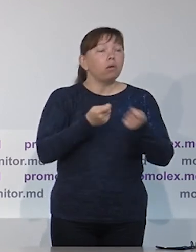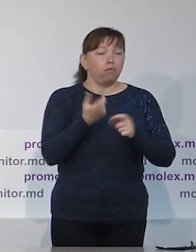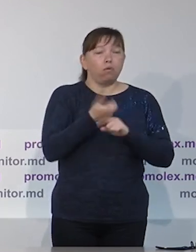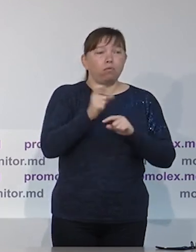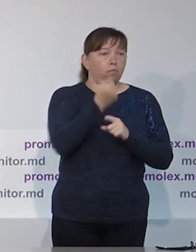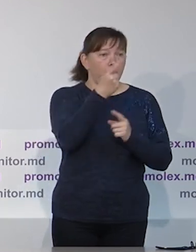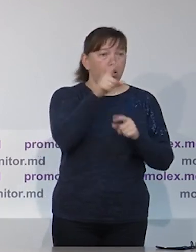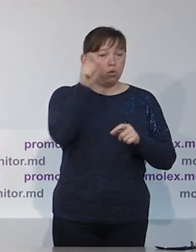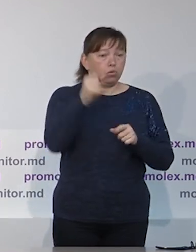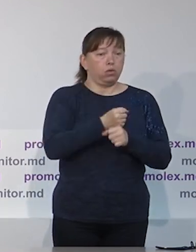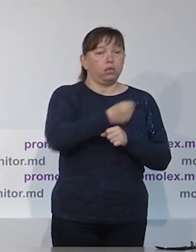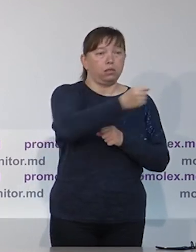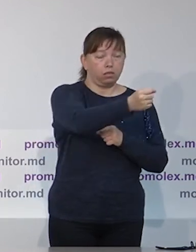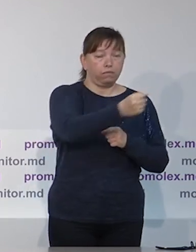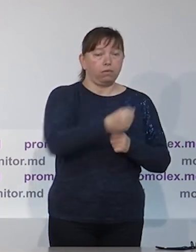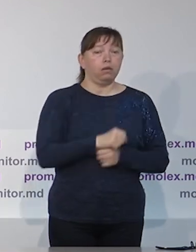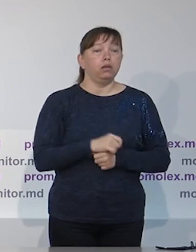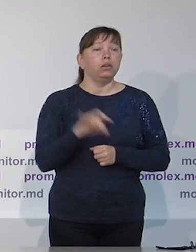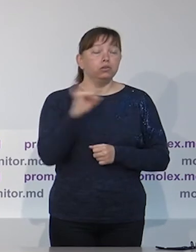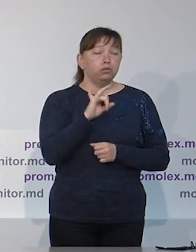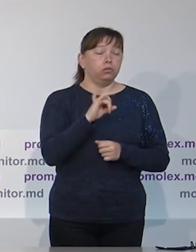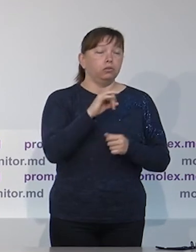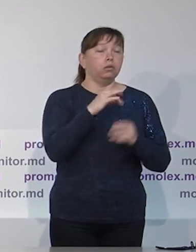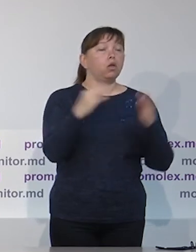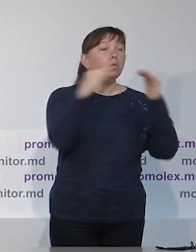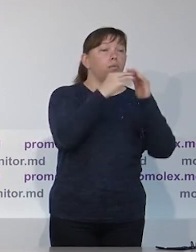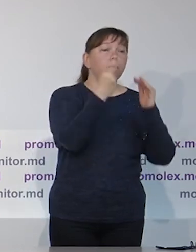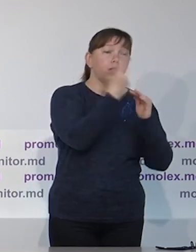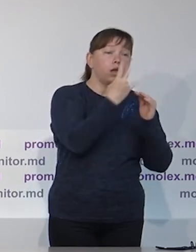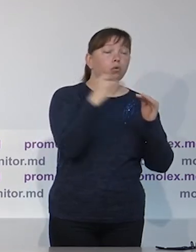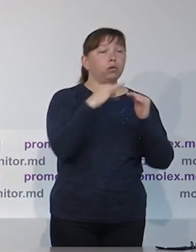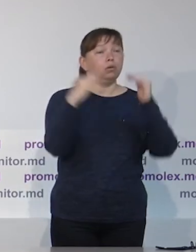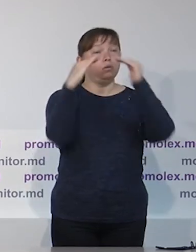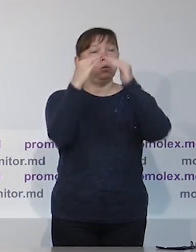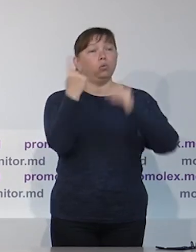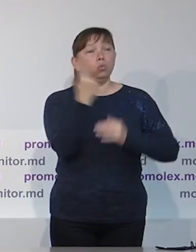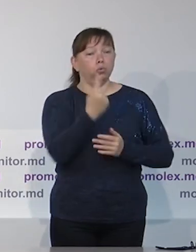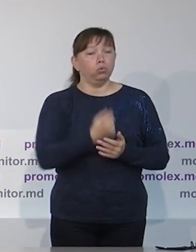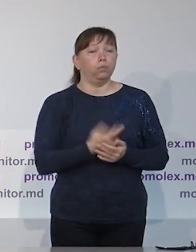недостаточного количества с нашей точки зрения членов